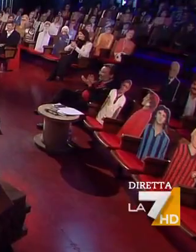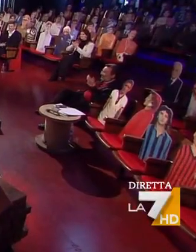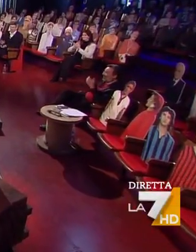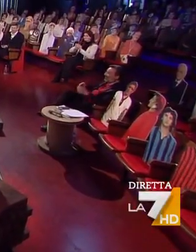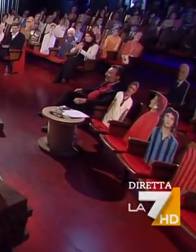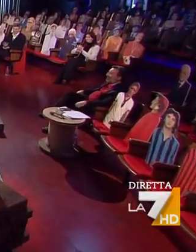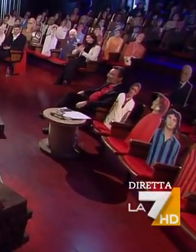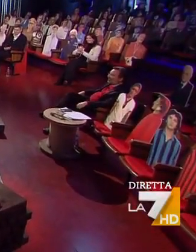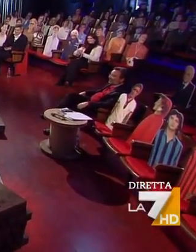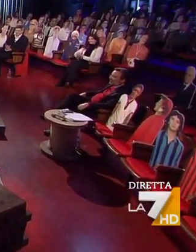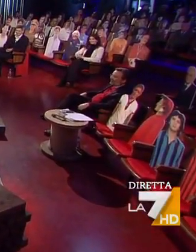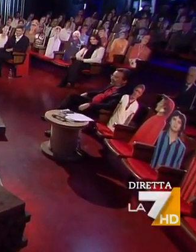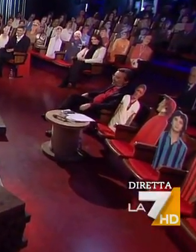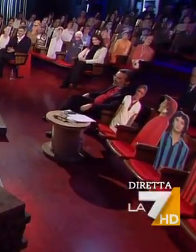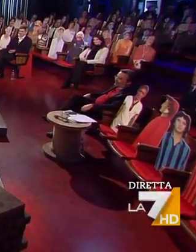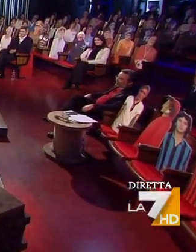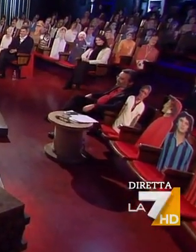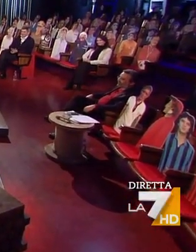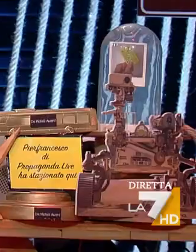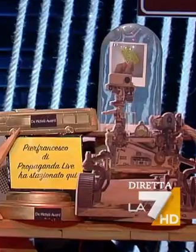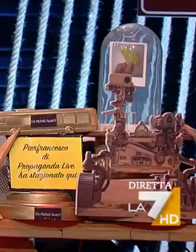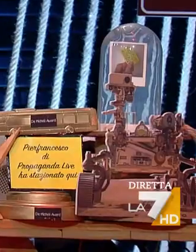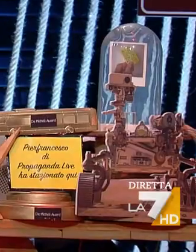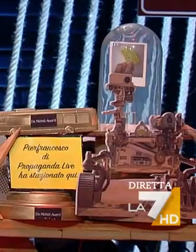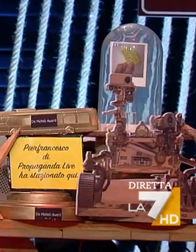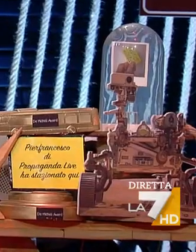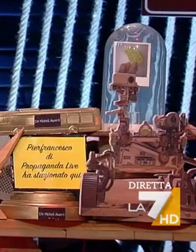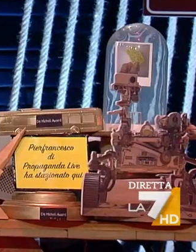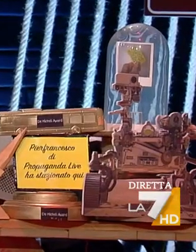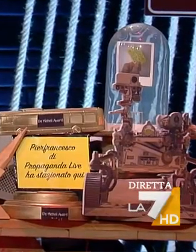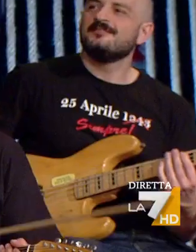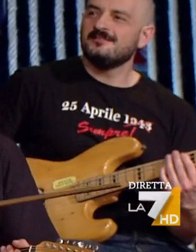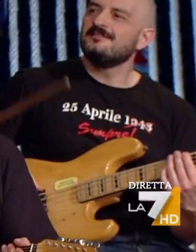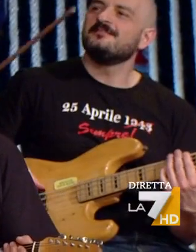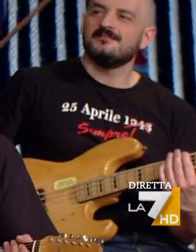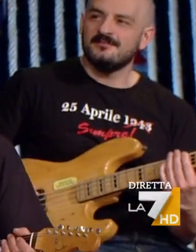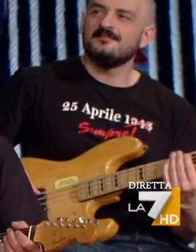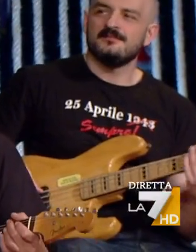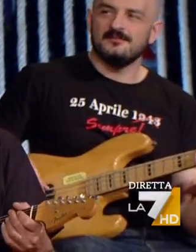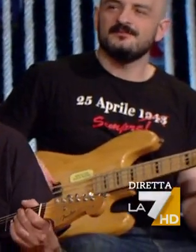Allora, diciamolo, è tutto vero, non è roba di Marsili. tutto vero, questa non è... Quindi, lo potete mettere sulle prime pagine online...